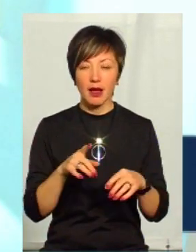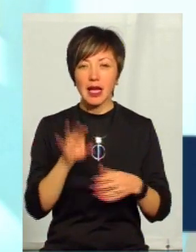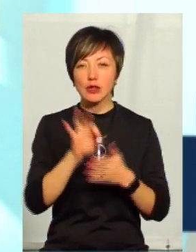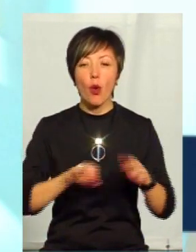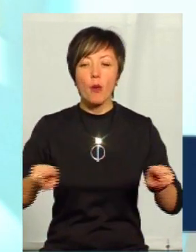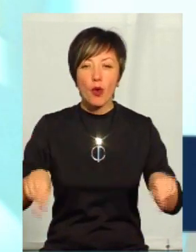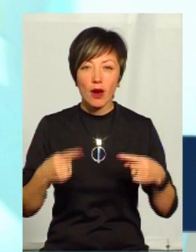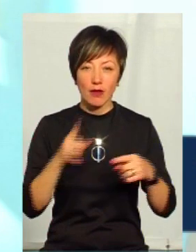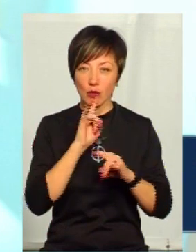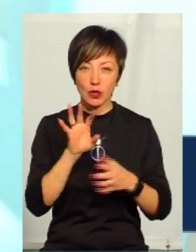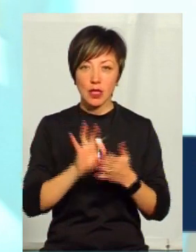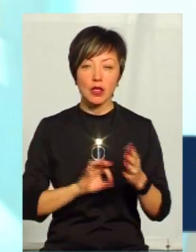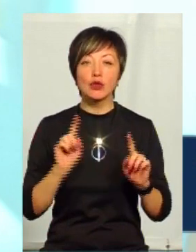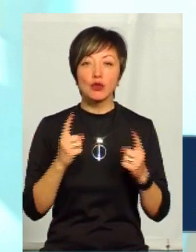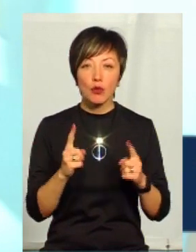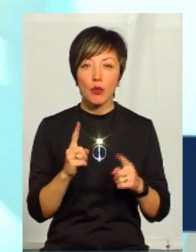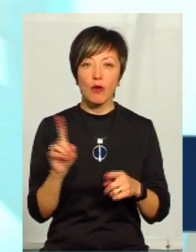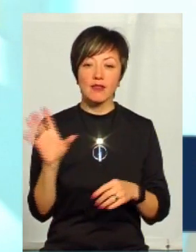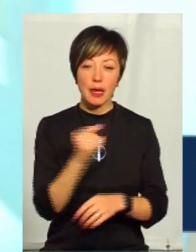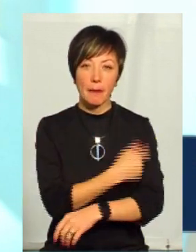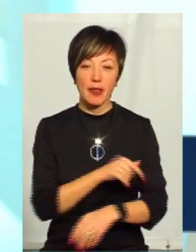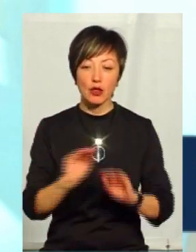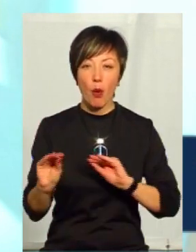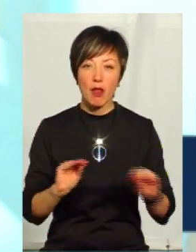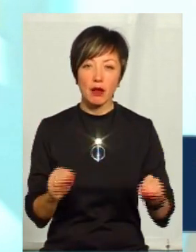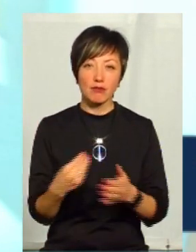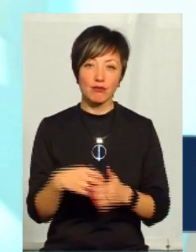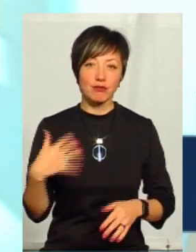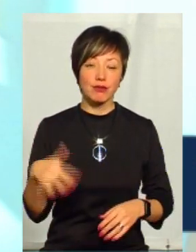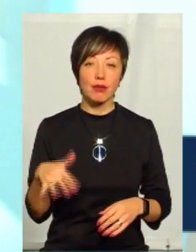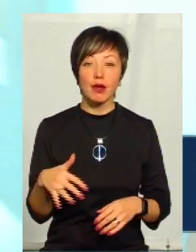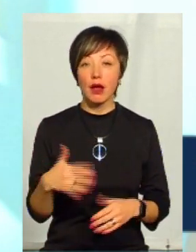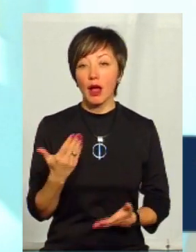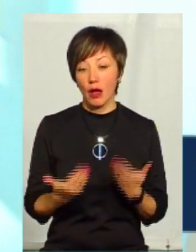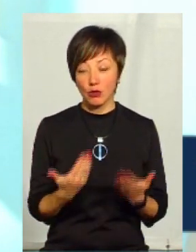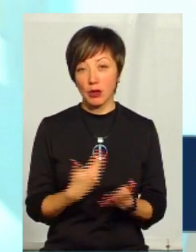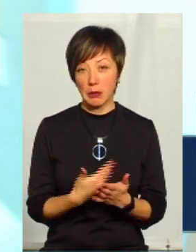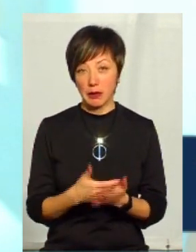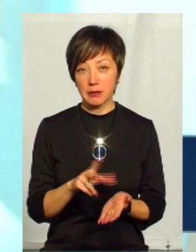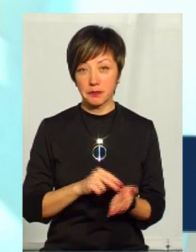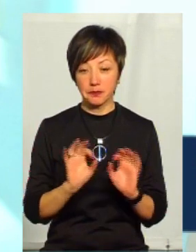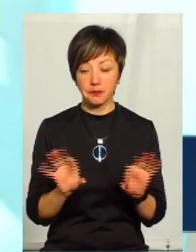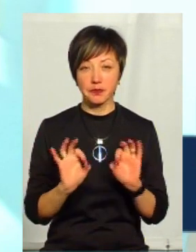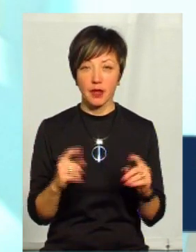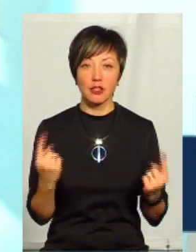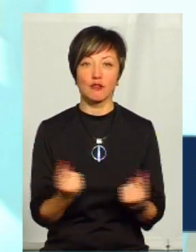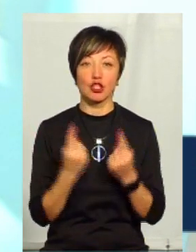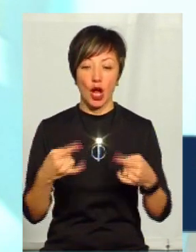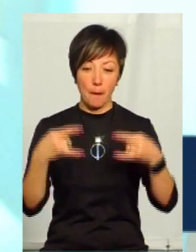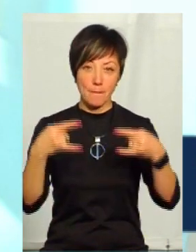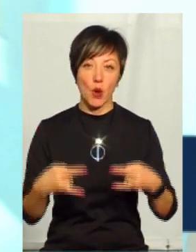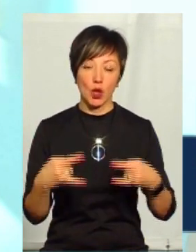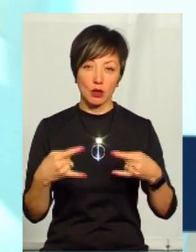медичне обладнання, воно наддороговартісне. Якщо, про векто, перевести приклад, звичайний монітор,